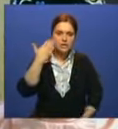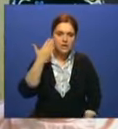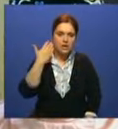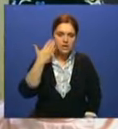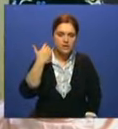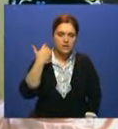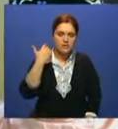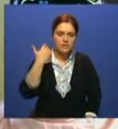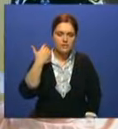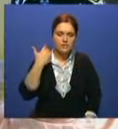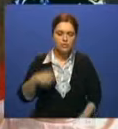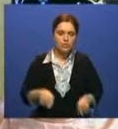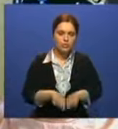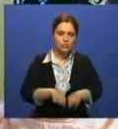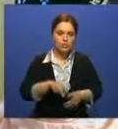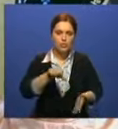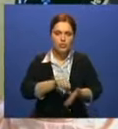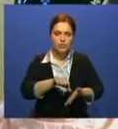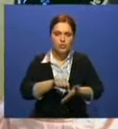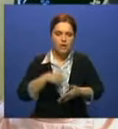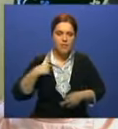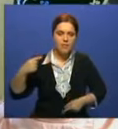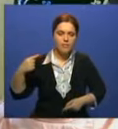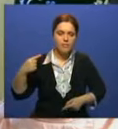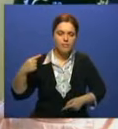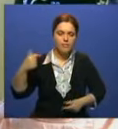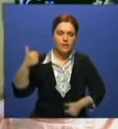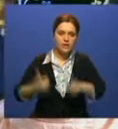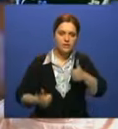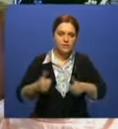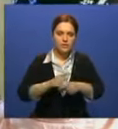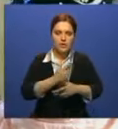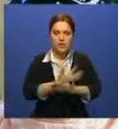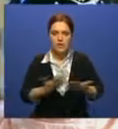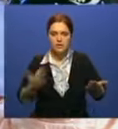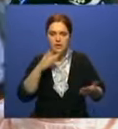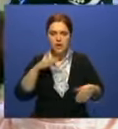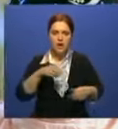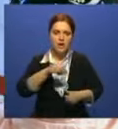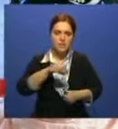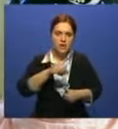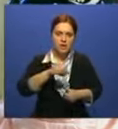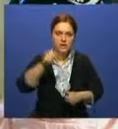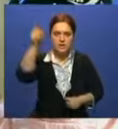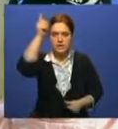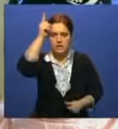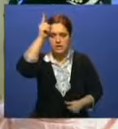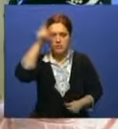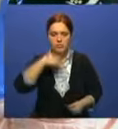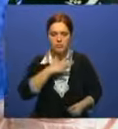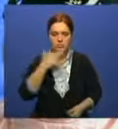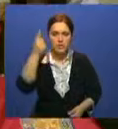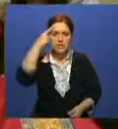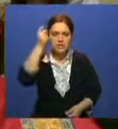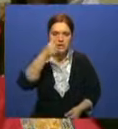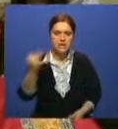тут тоже участники, наши соперники, показывают нам другие нации, там армянов, немцев. Мы тоже много узнаем о